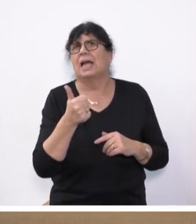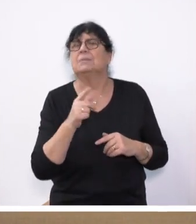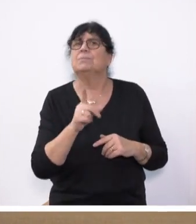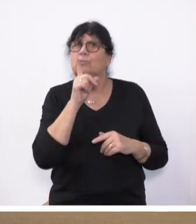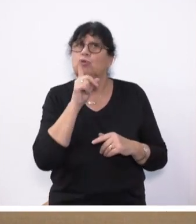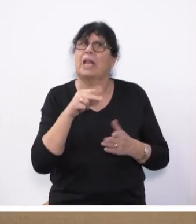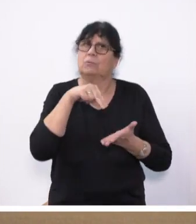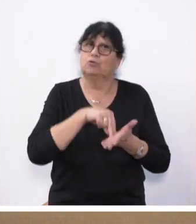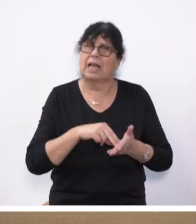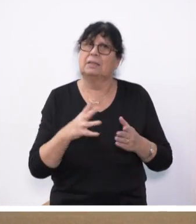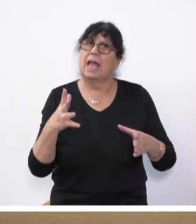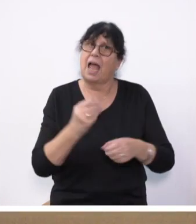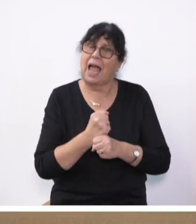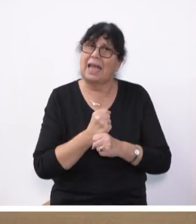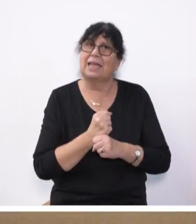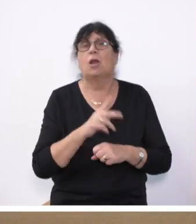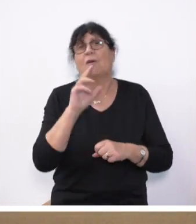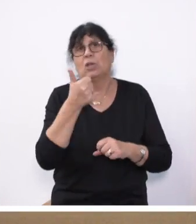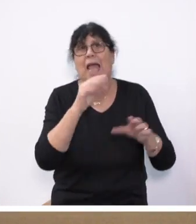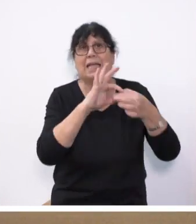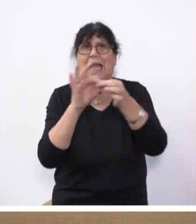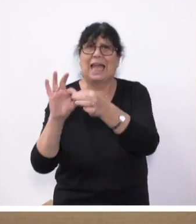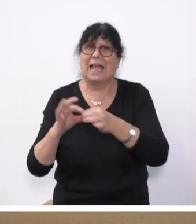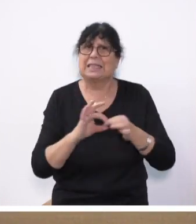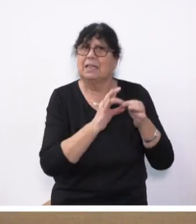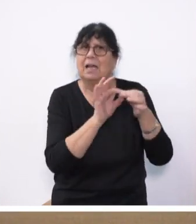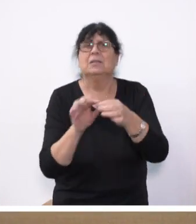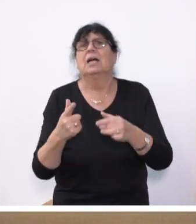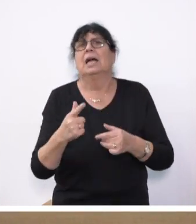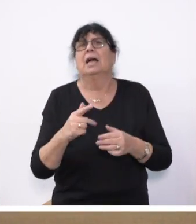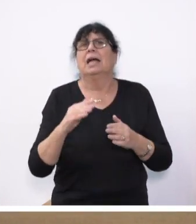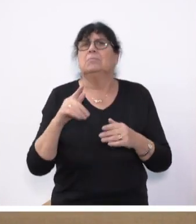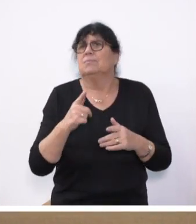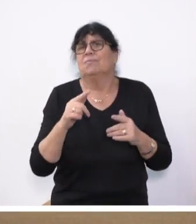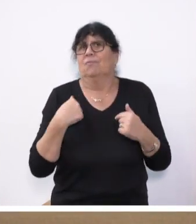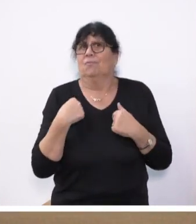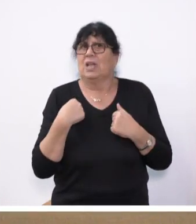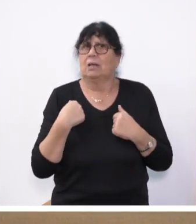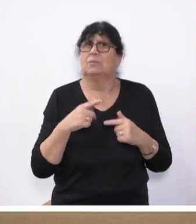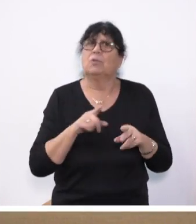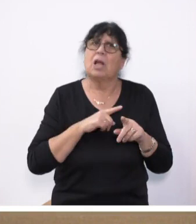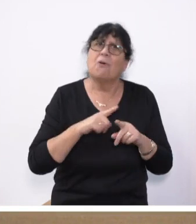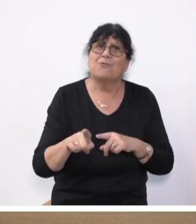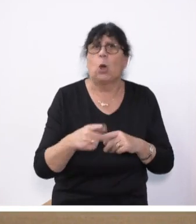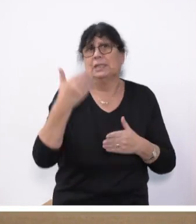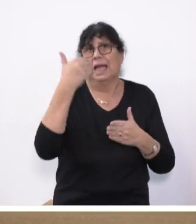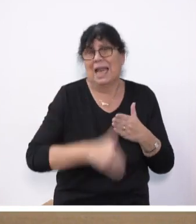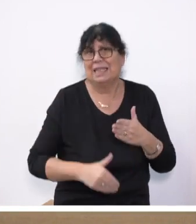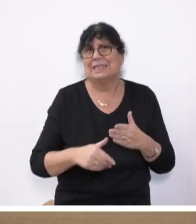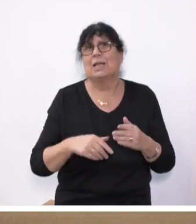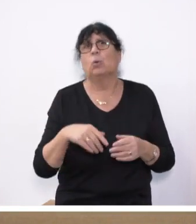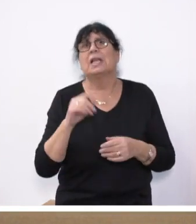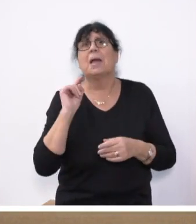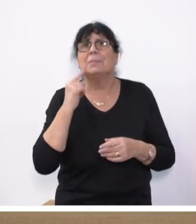erreicht worden von einer Kette von Niederlagen, die wir hinter uns haben, wo Ford das letzte war und Michelin